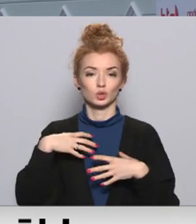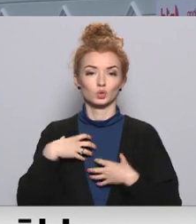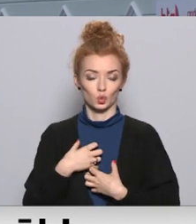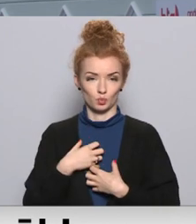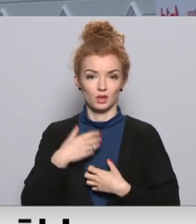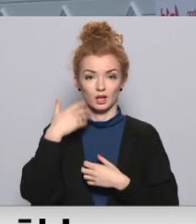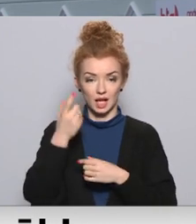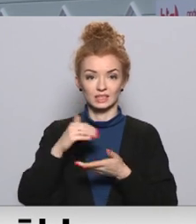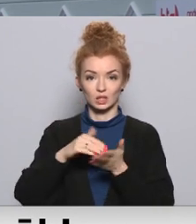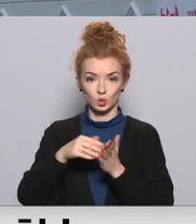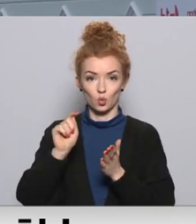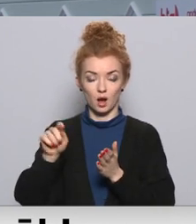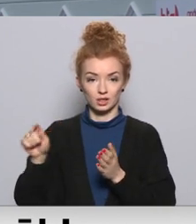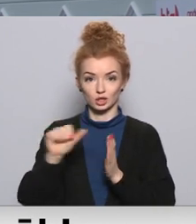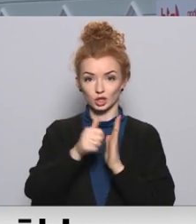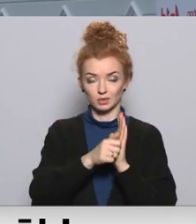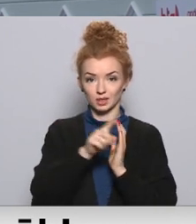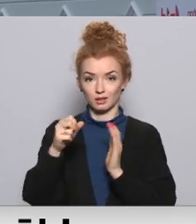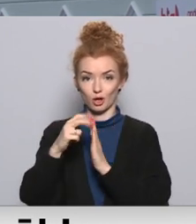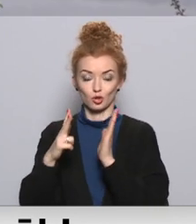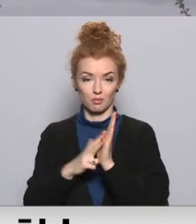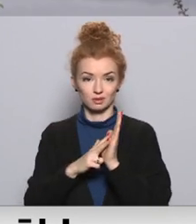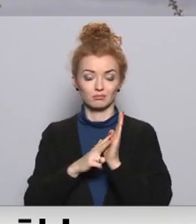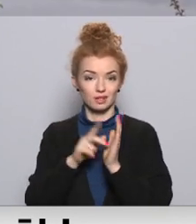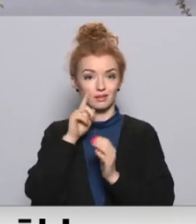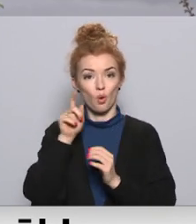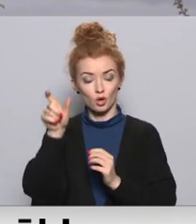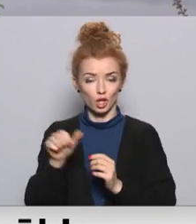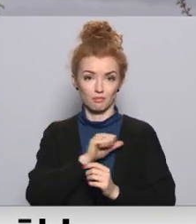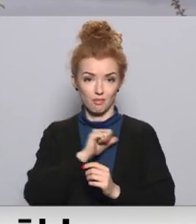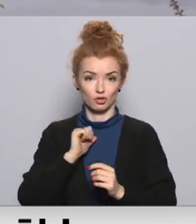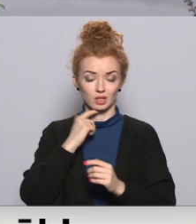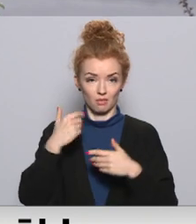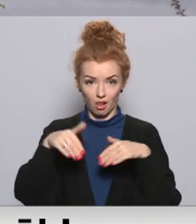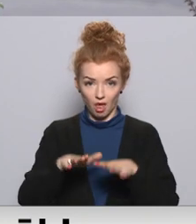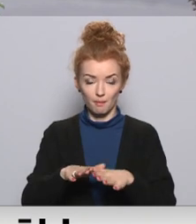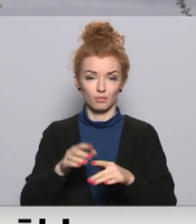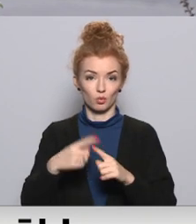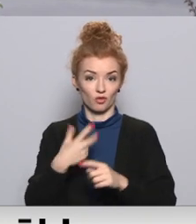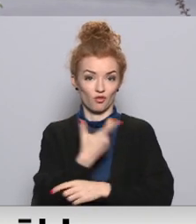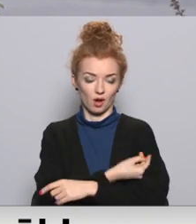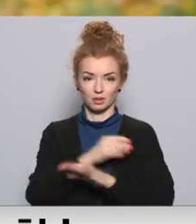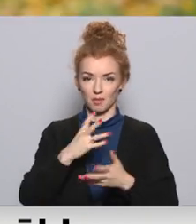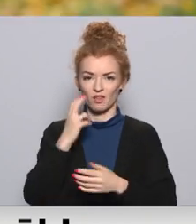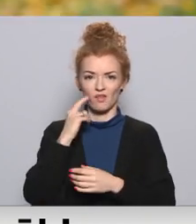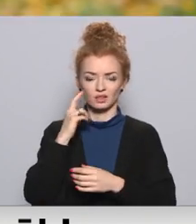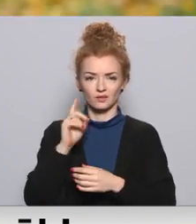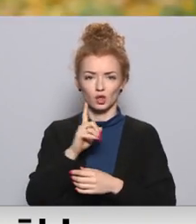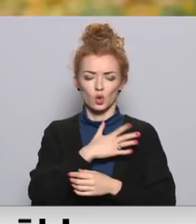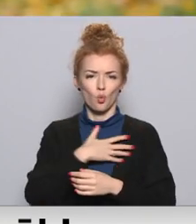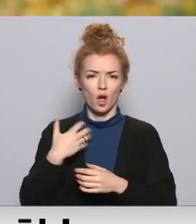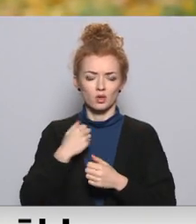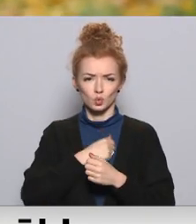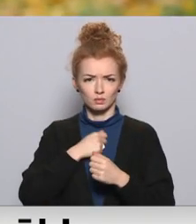ka ir situācijas, kad 16 līdz 18 gadus veca jaunieši vēlas paši pieņemt lēmumu un vakcinēties, taču vecāki ir tik agresīvi